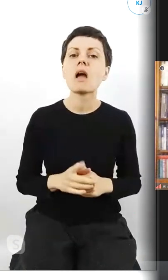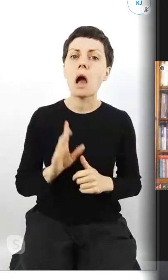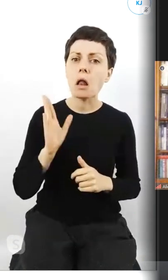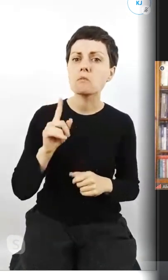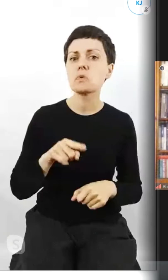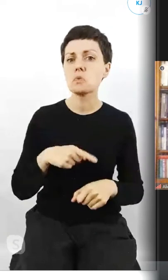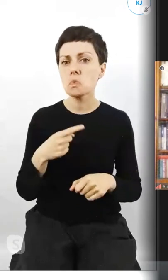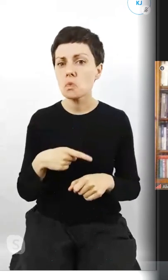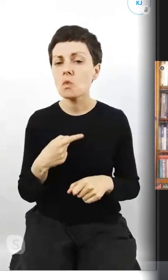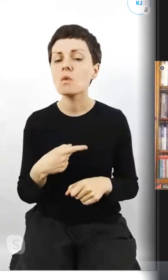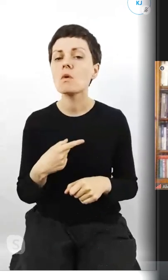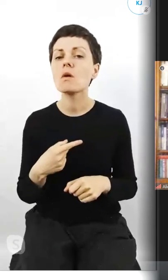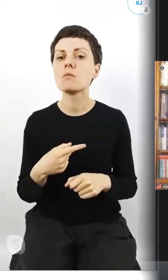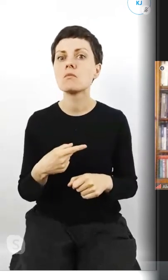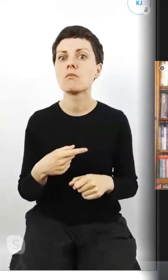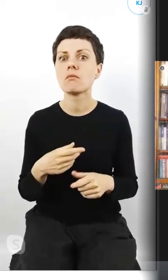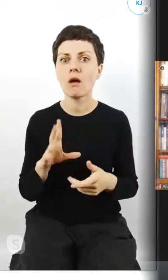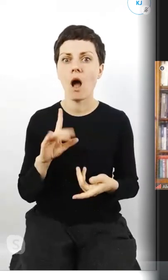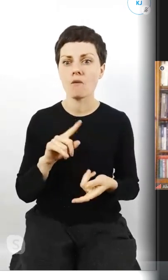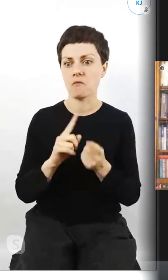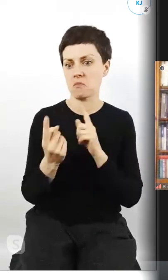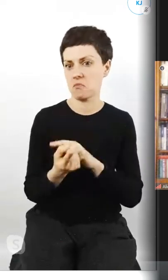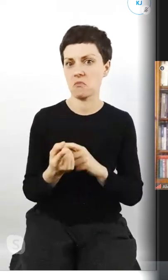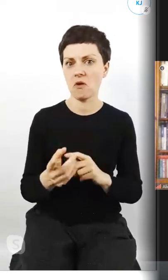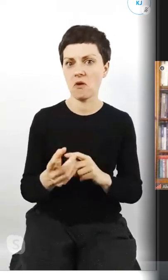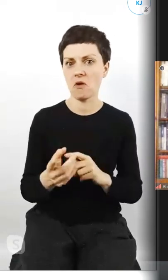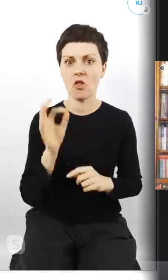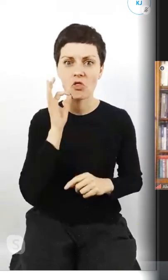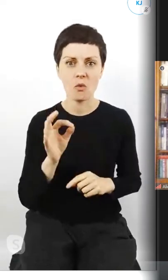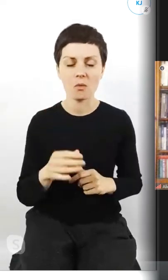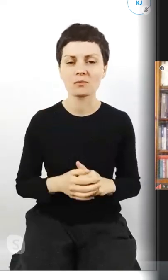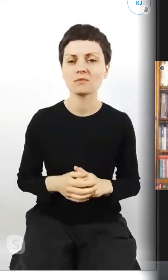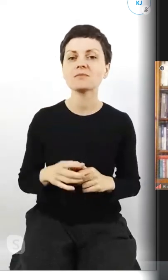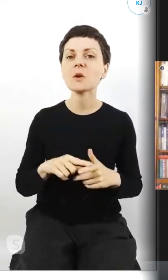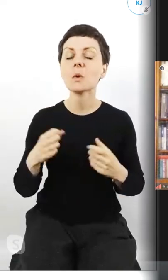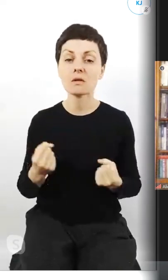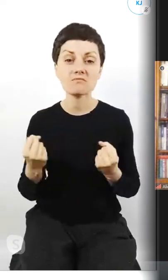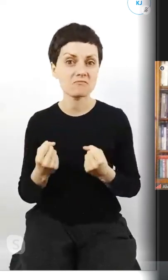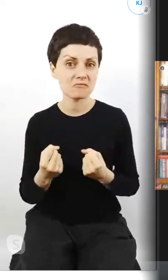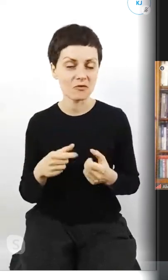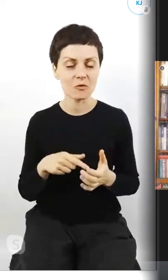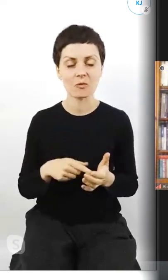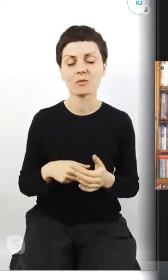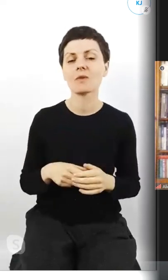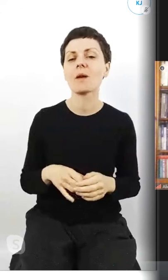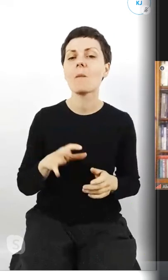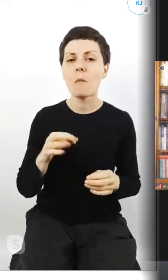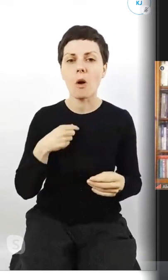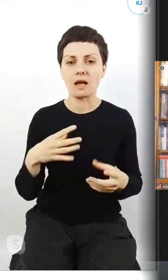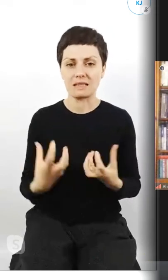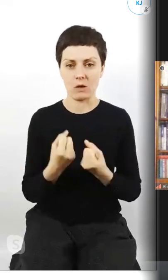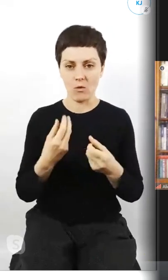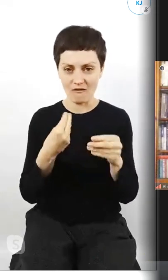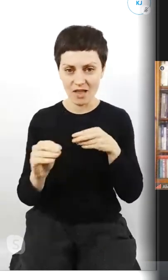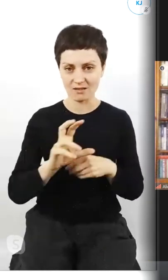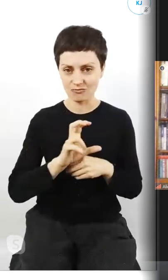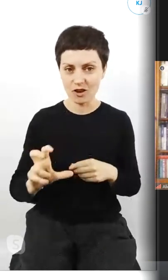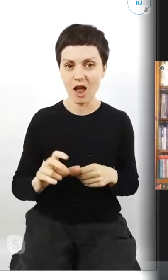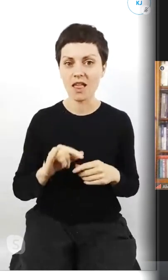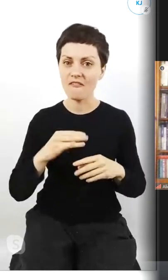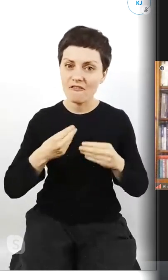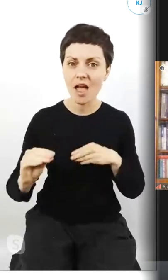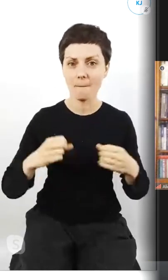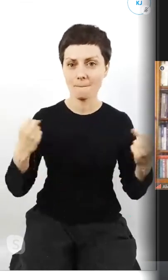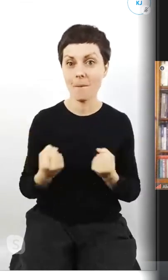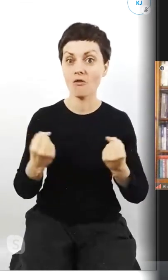czasie wręcz na dobre mi to wszystko wyszło w sensie aktywistycznym, bo znajduję dużo więcej czasu i motywacji